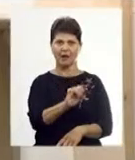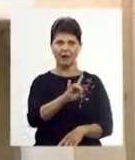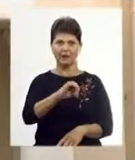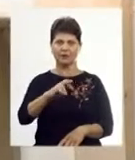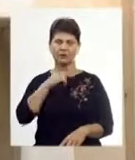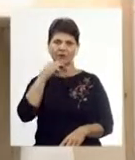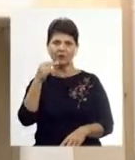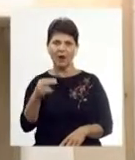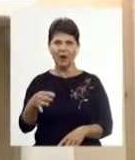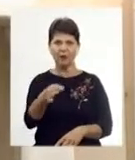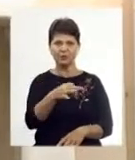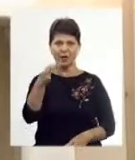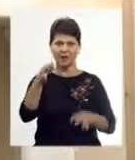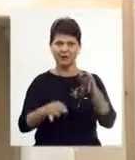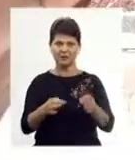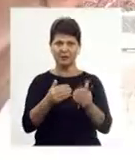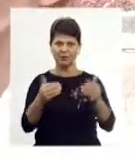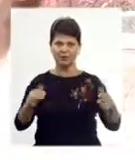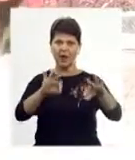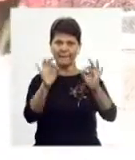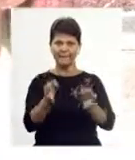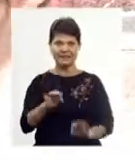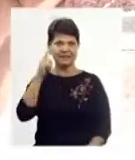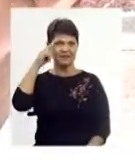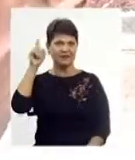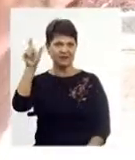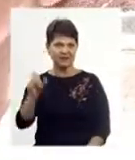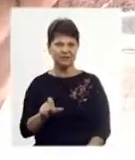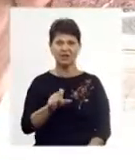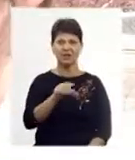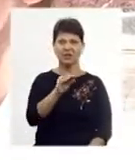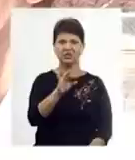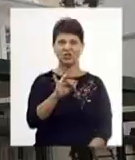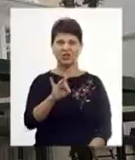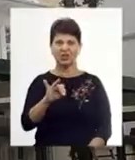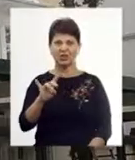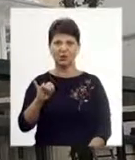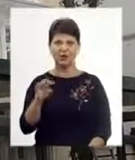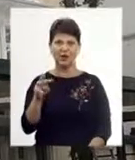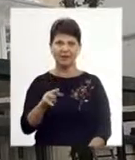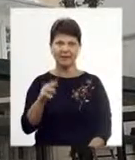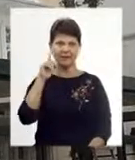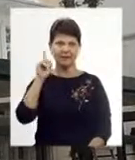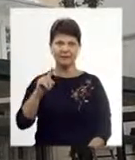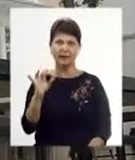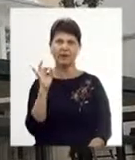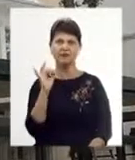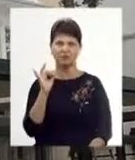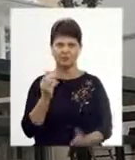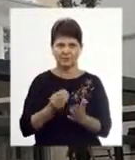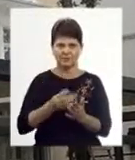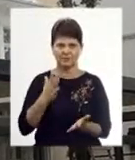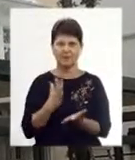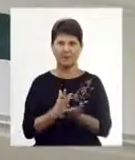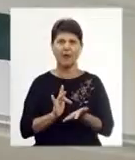працівників обласного краєзнавчого музею. Мистецтвознавець Тетяна Жирунова каже, будівля являє собою історичну цінність для міста та є